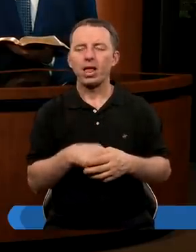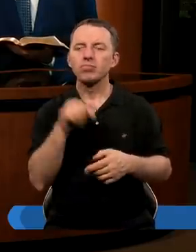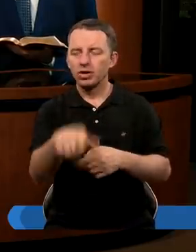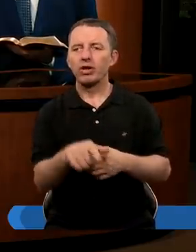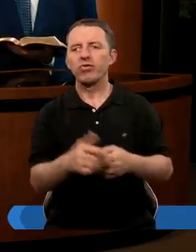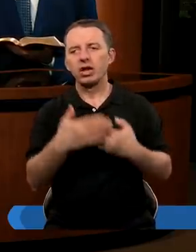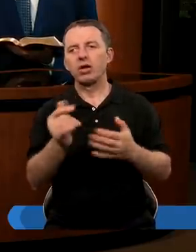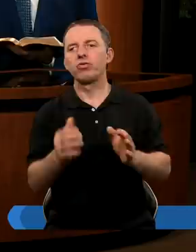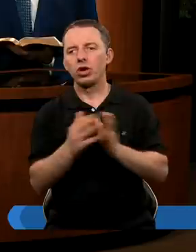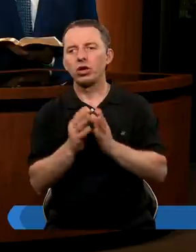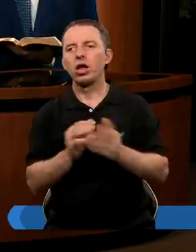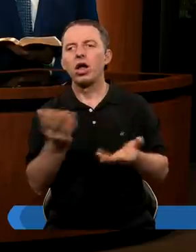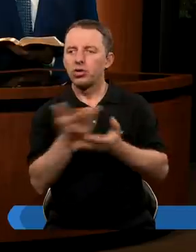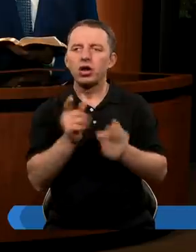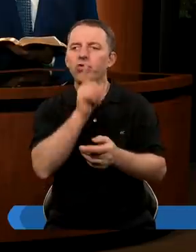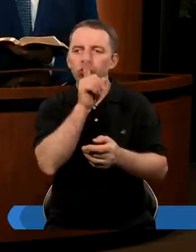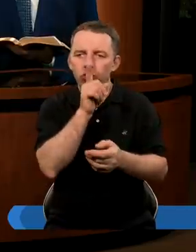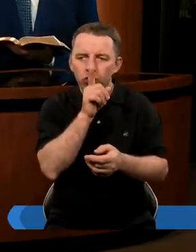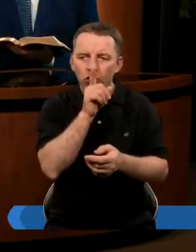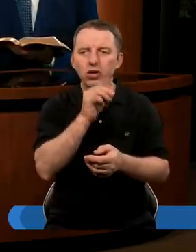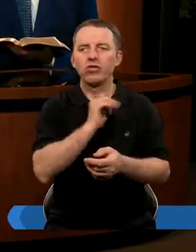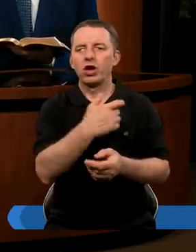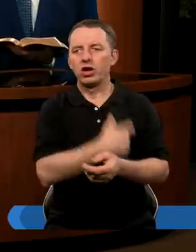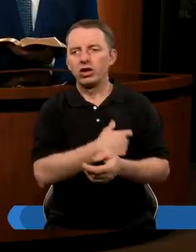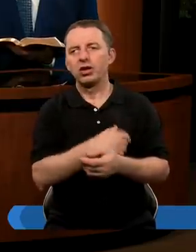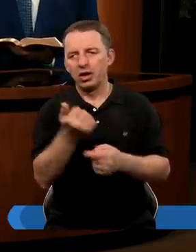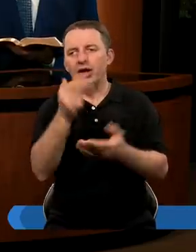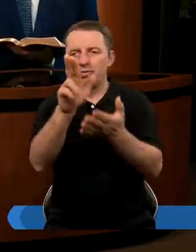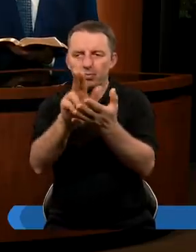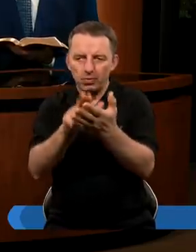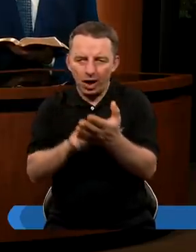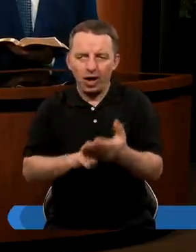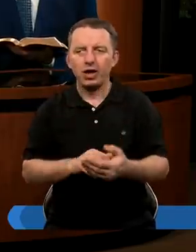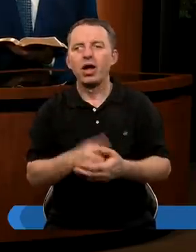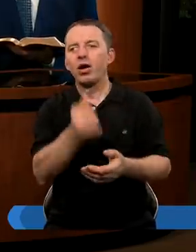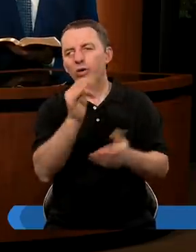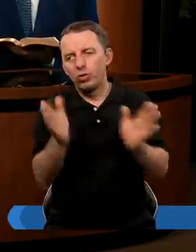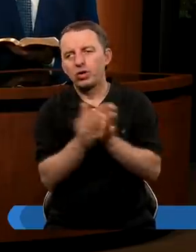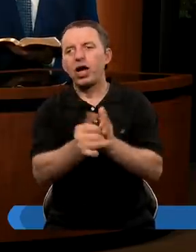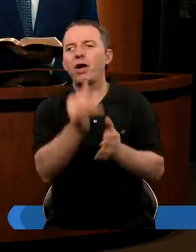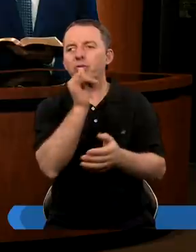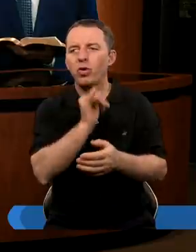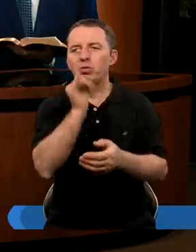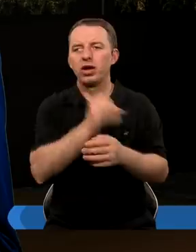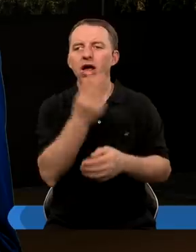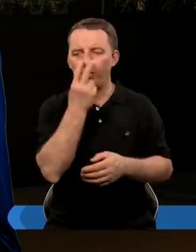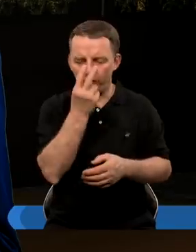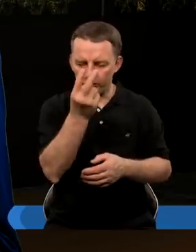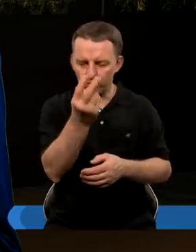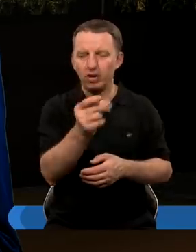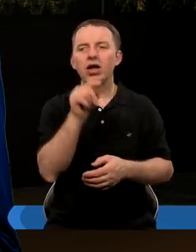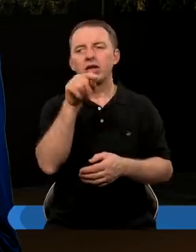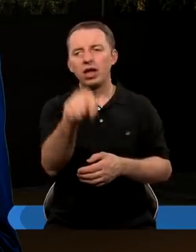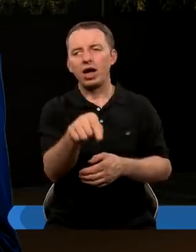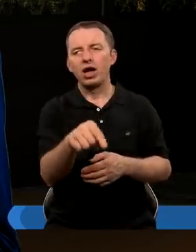modlić się w dowolnym miejscu, domu albo właśnie gdzieś w cichości swojego serca. Przez jeden miesiąc była to dosyć krótka próba. Widzimy